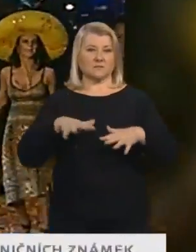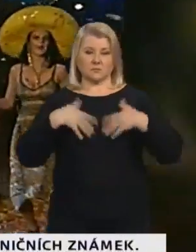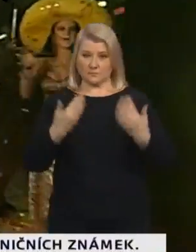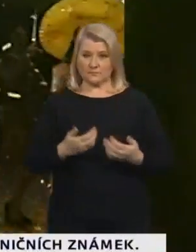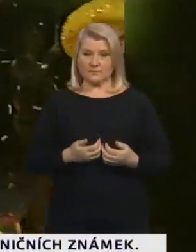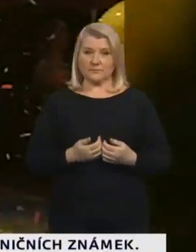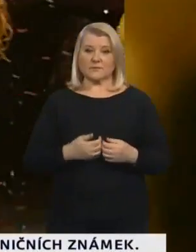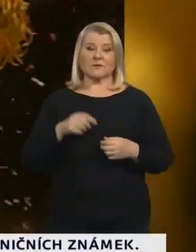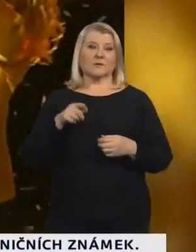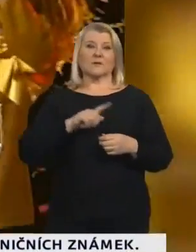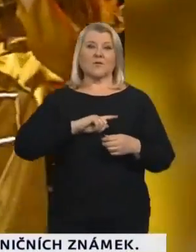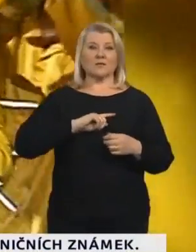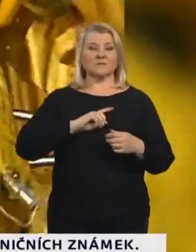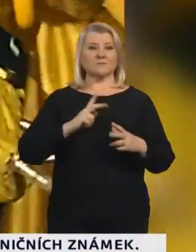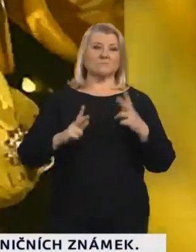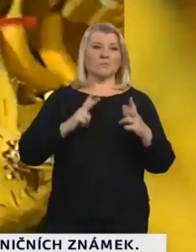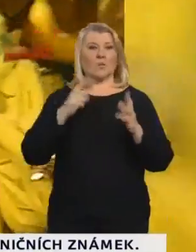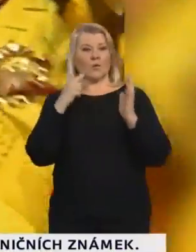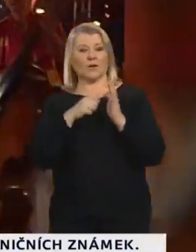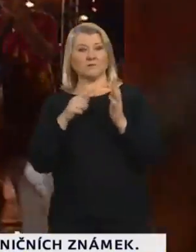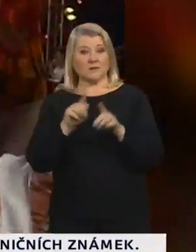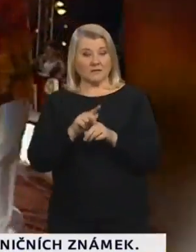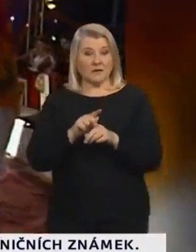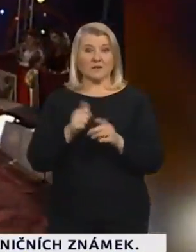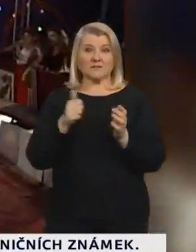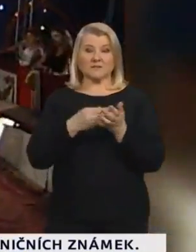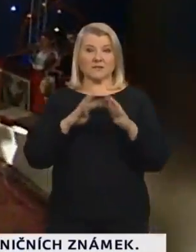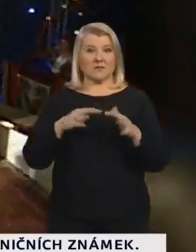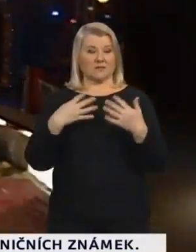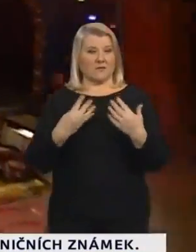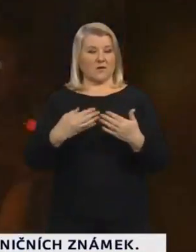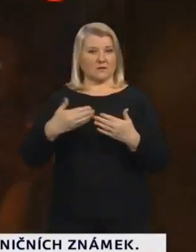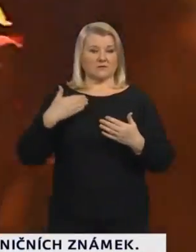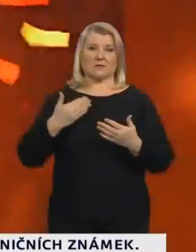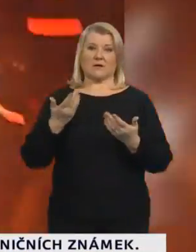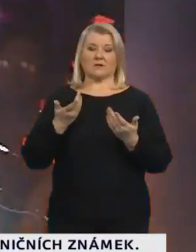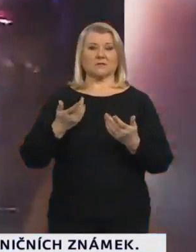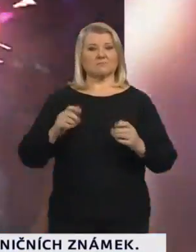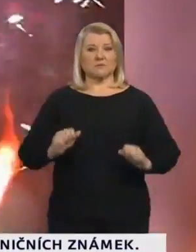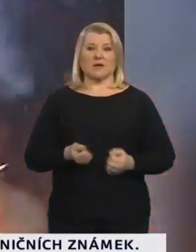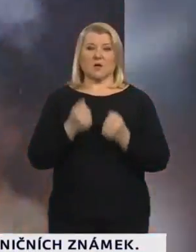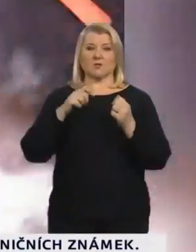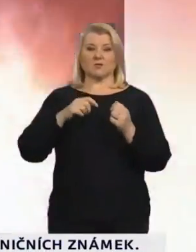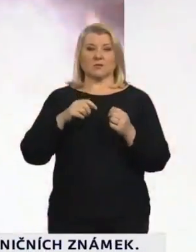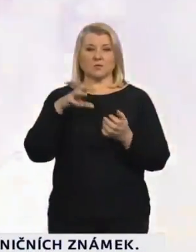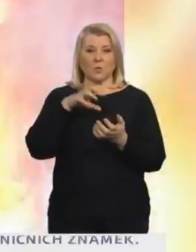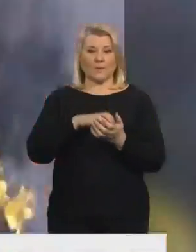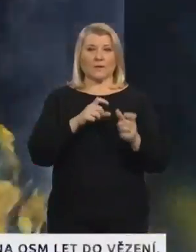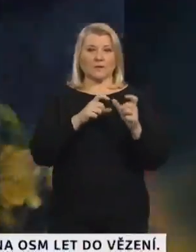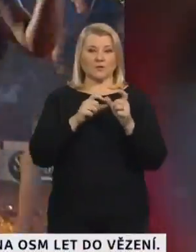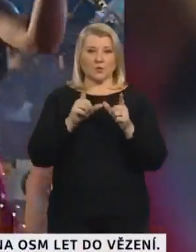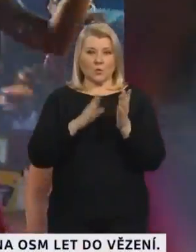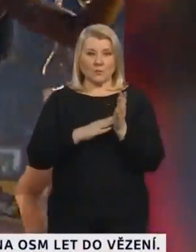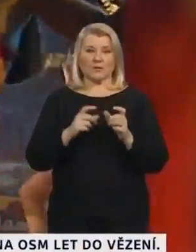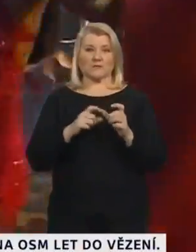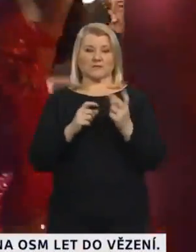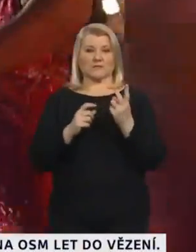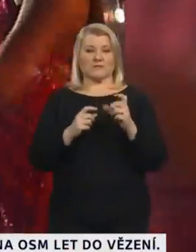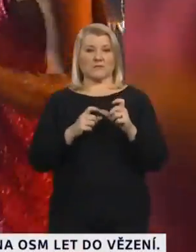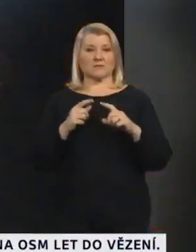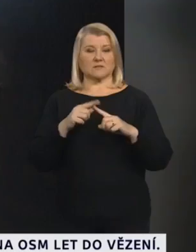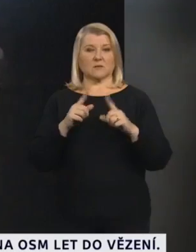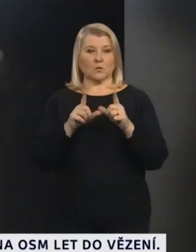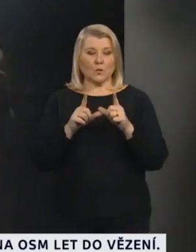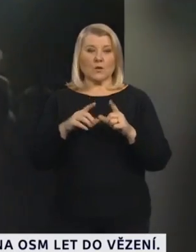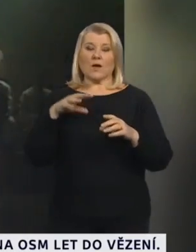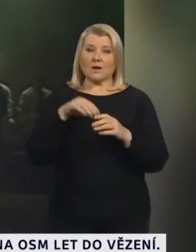Svou okázalostí dokázal zaskočit i 90. léta, kdy založil kapelu Šum Svistu. S tou víc než 20 let bavil panoušky